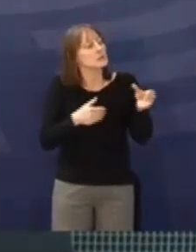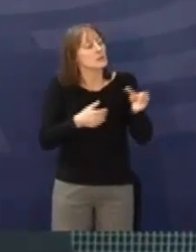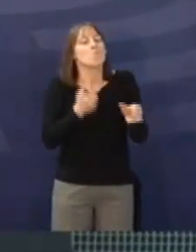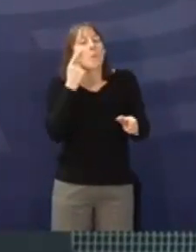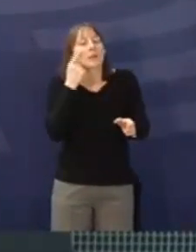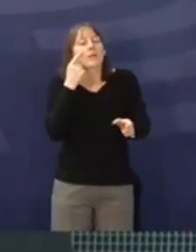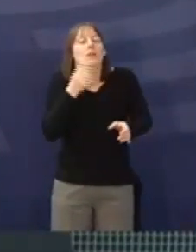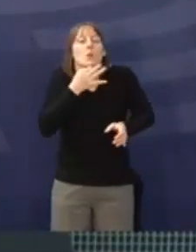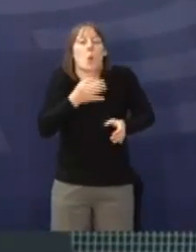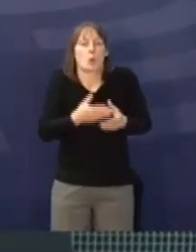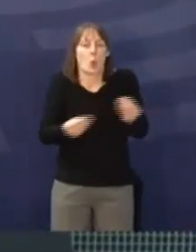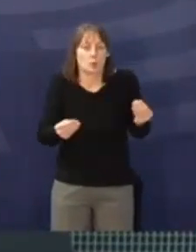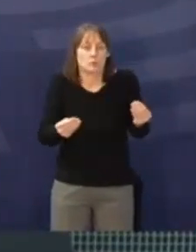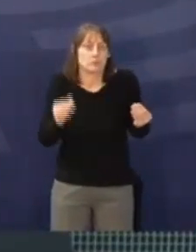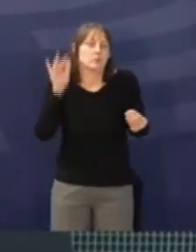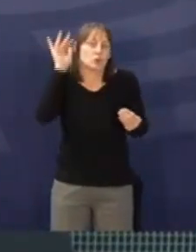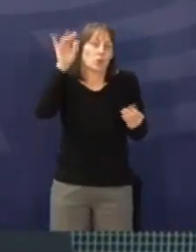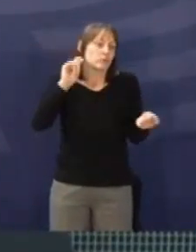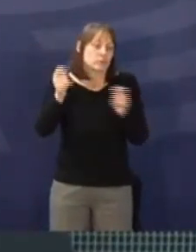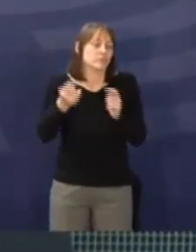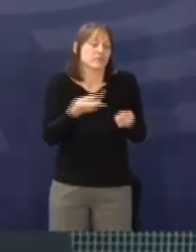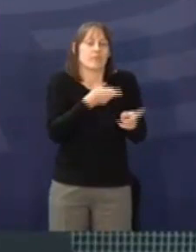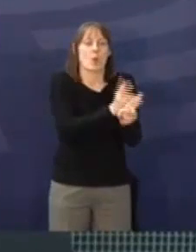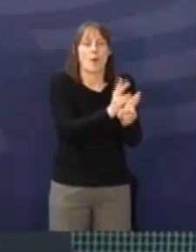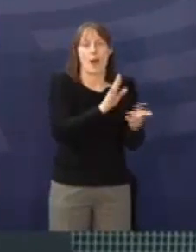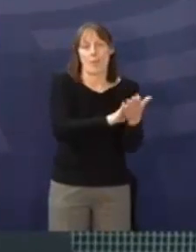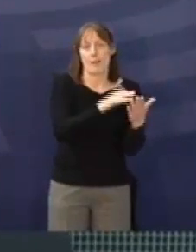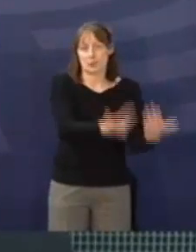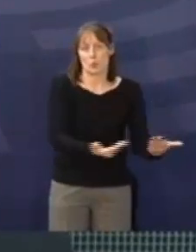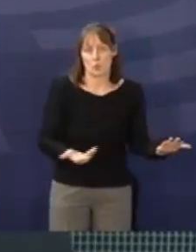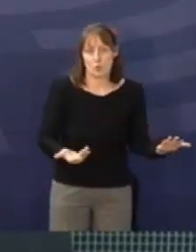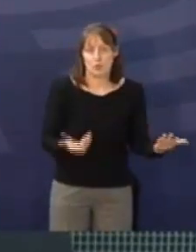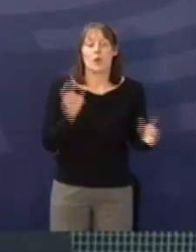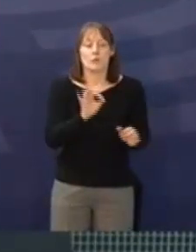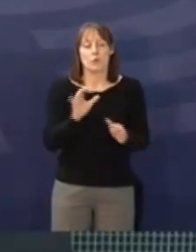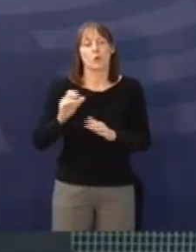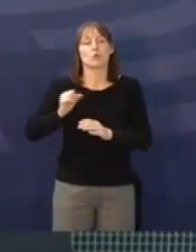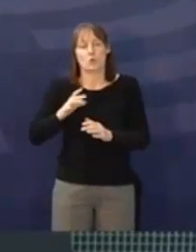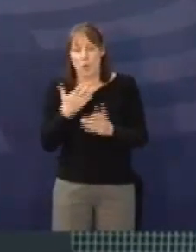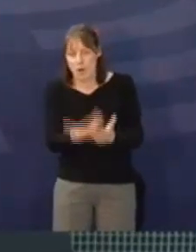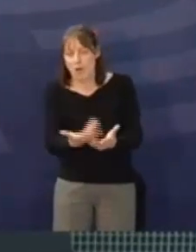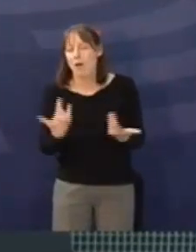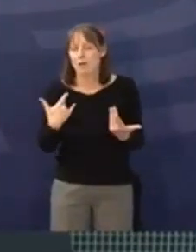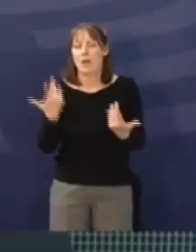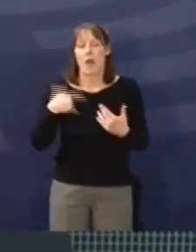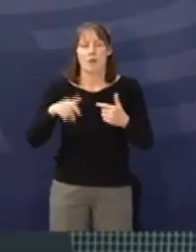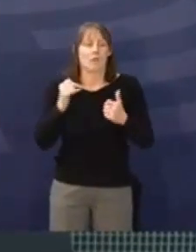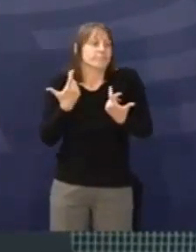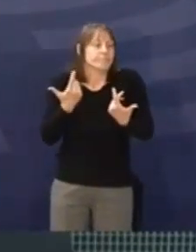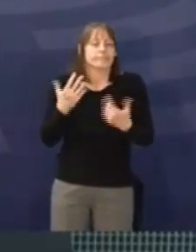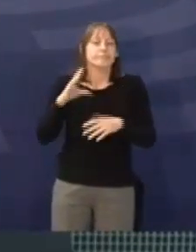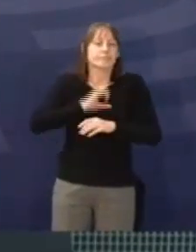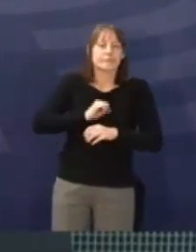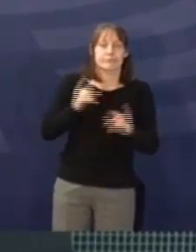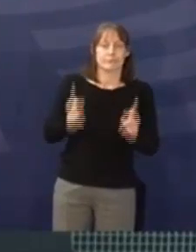Normalzustand. All das wird auf dem Rücken der jetzigen Flugschülerinnen ausgetragen. Die hat man noch bis vor kurzem mit aggressiven